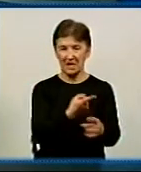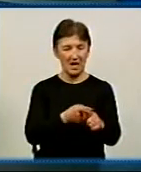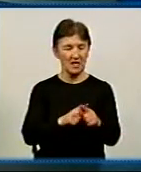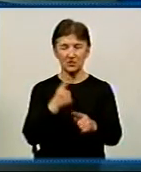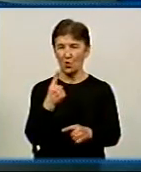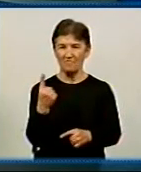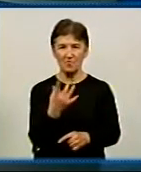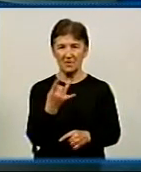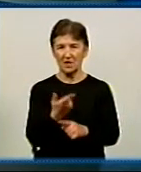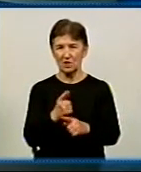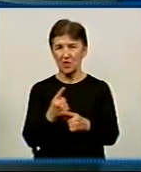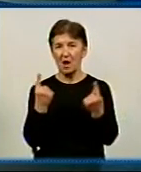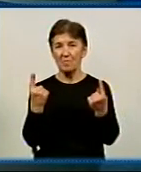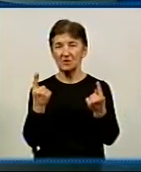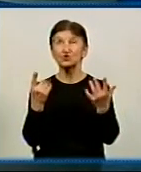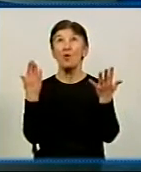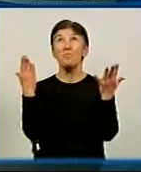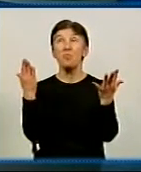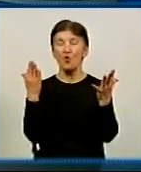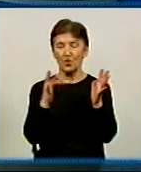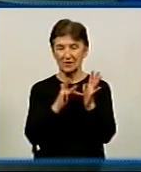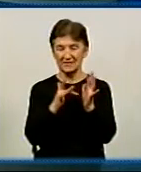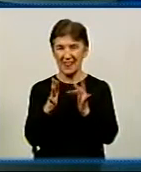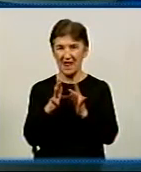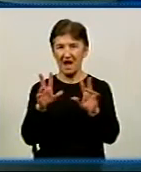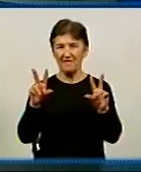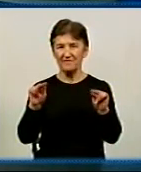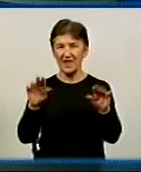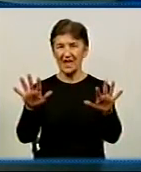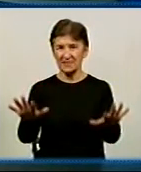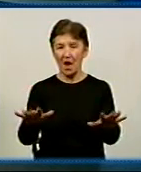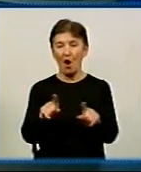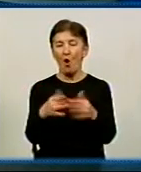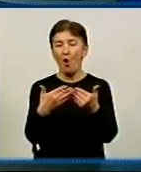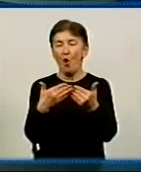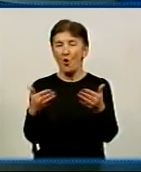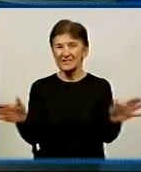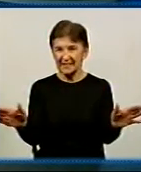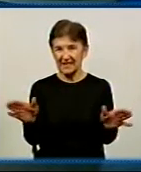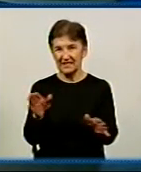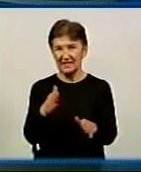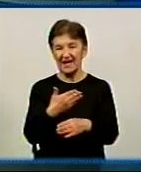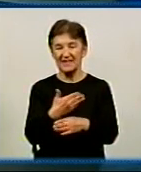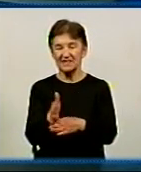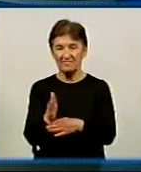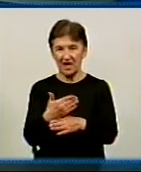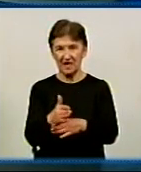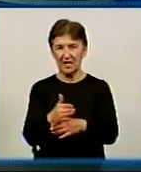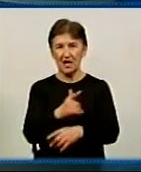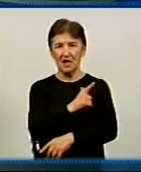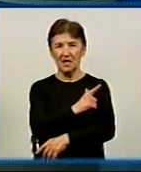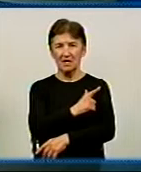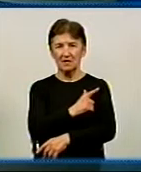нас це дуже багато благословення, що іменно Кропивницкий відкрив двері, від господарського учреждення, медперсонал,